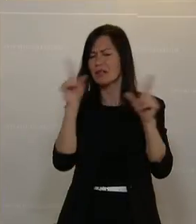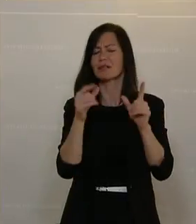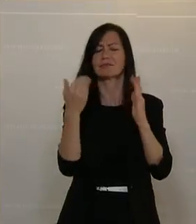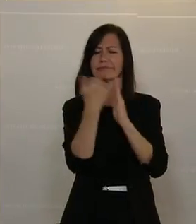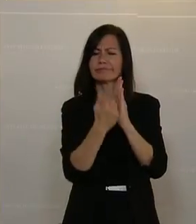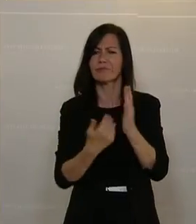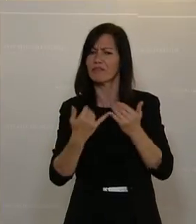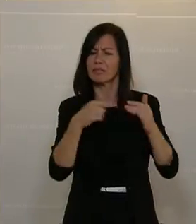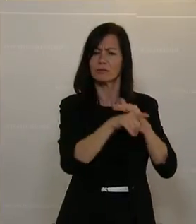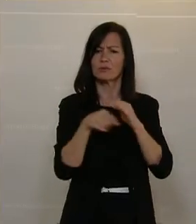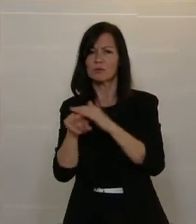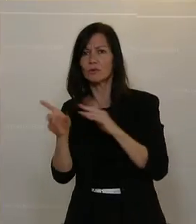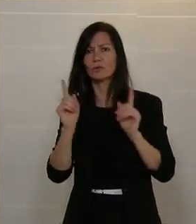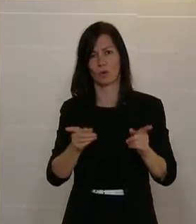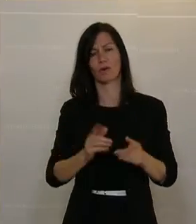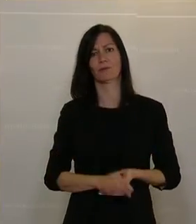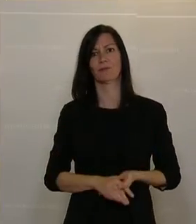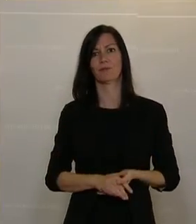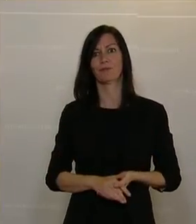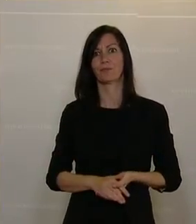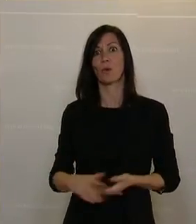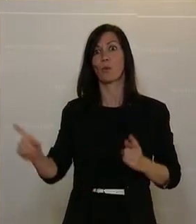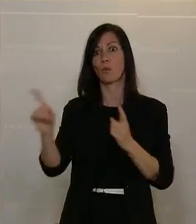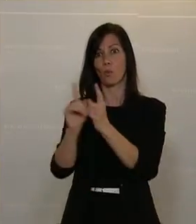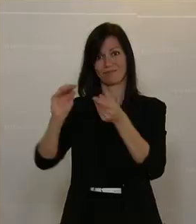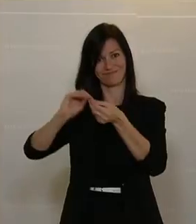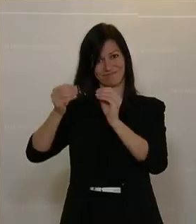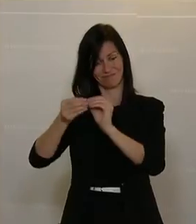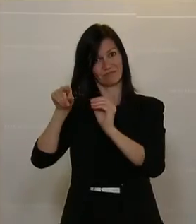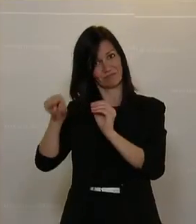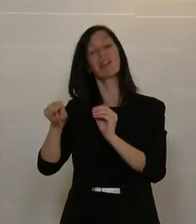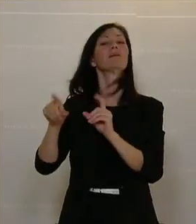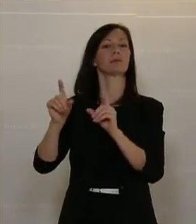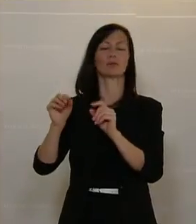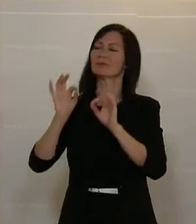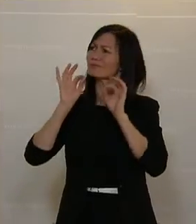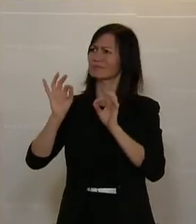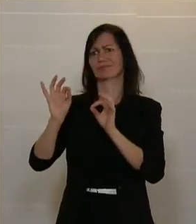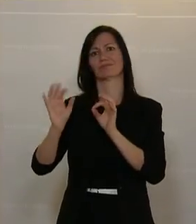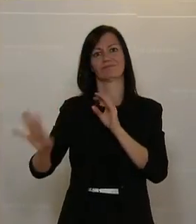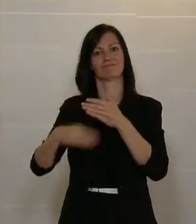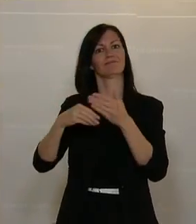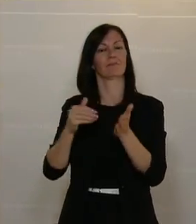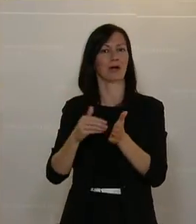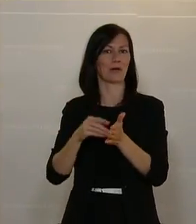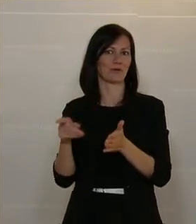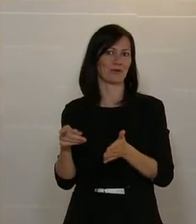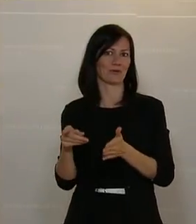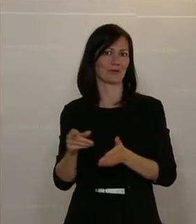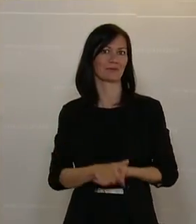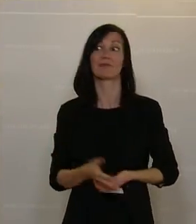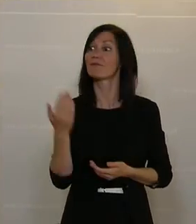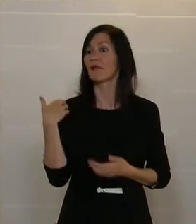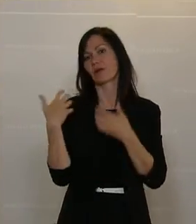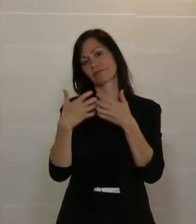Und die Einrichtung der One-Stop-Shops ist eine gute und wichtige Ergänzung. Es wurde ja schon ausgeführt, es gibt hier eine Vielzahl